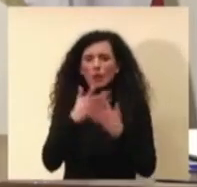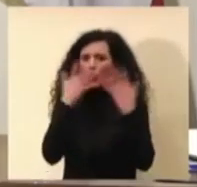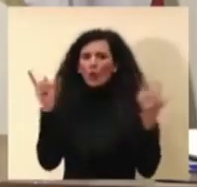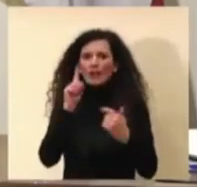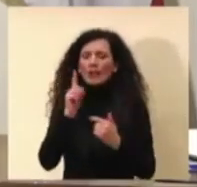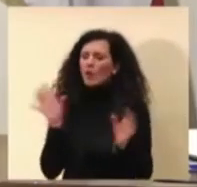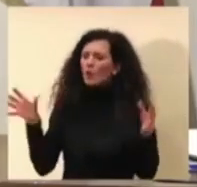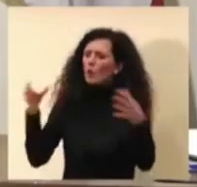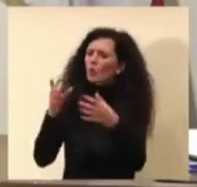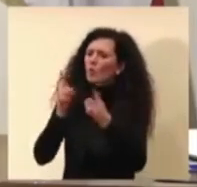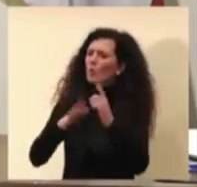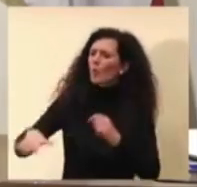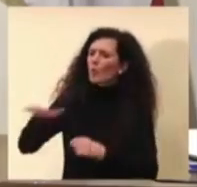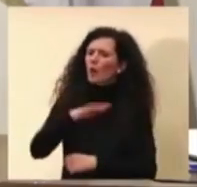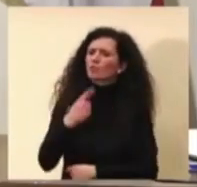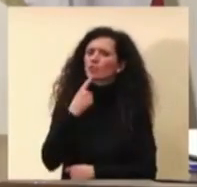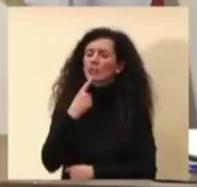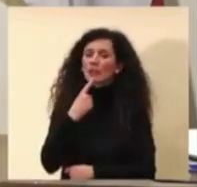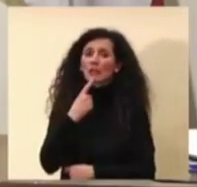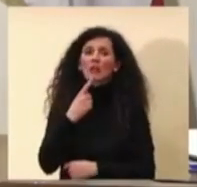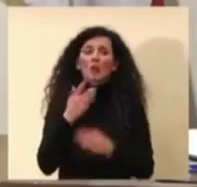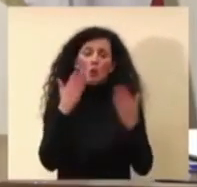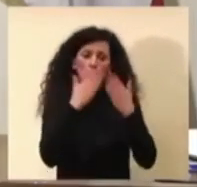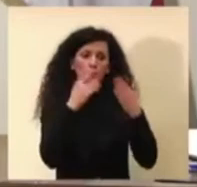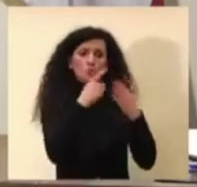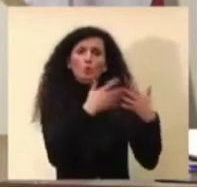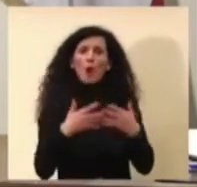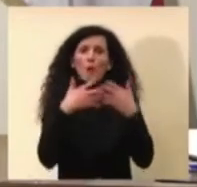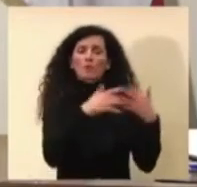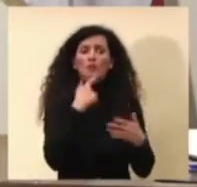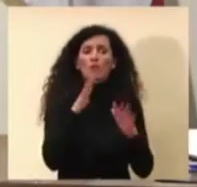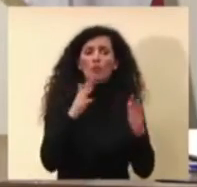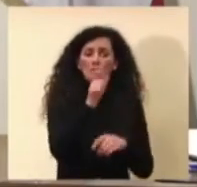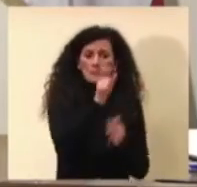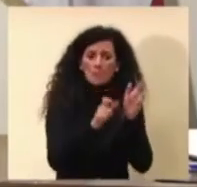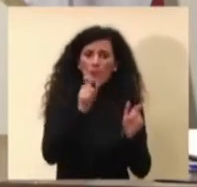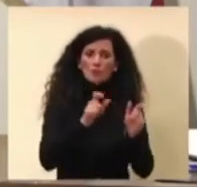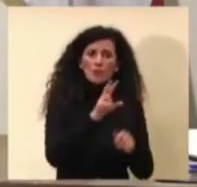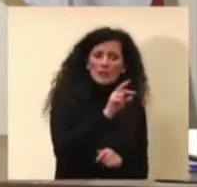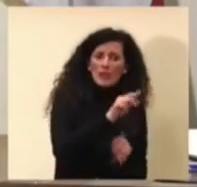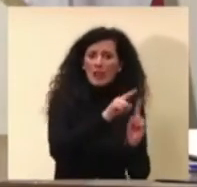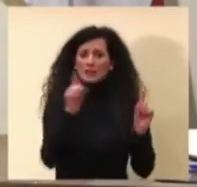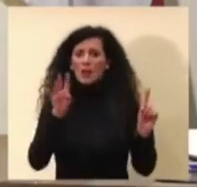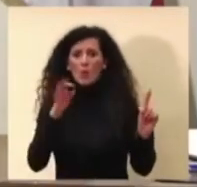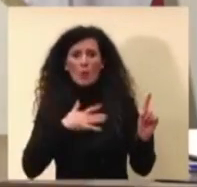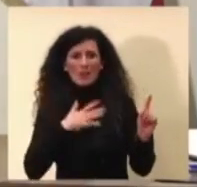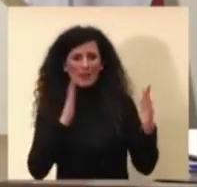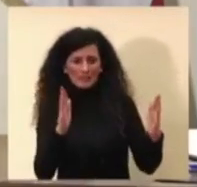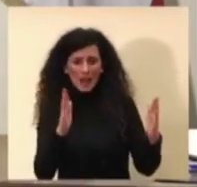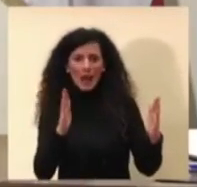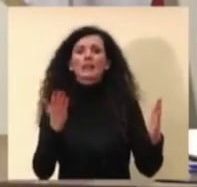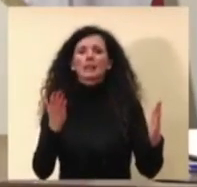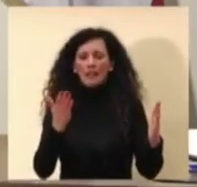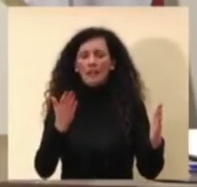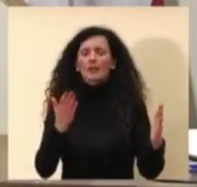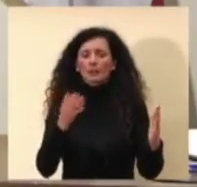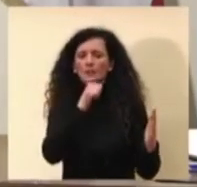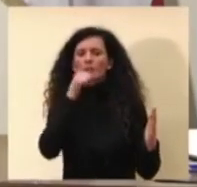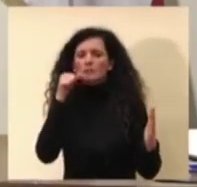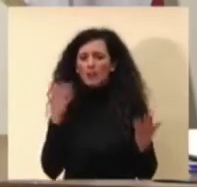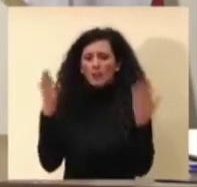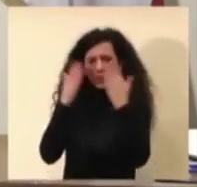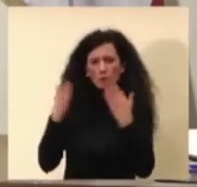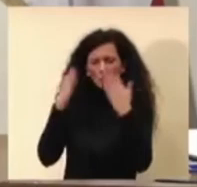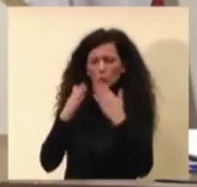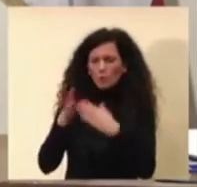dice, forse le persone fra i 20 e i 40 anni, quindi c'è tutta una serie di variabili che bisogna tenere in considerazione e che possono in